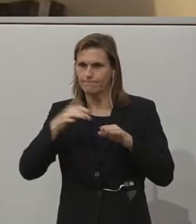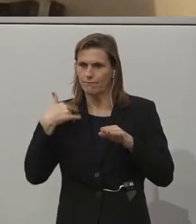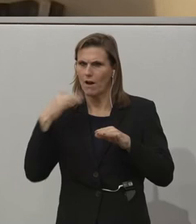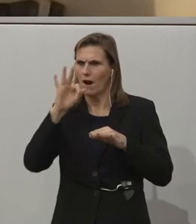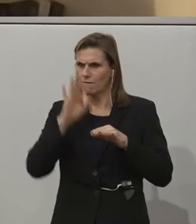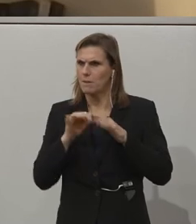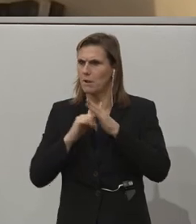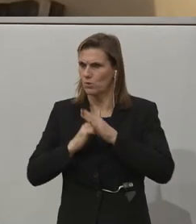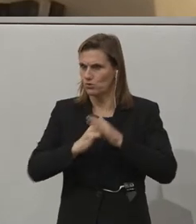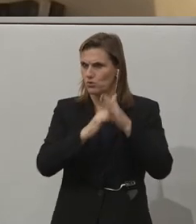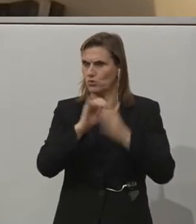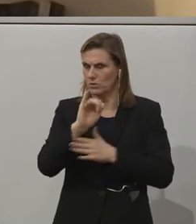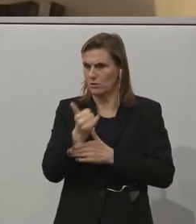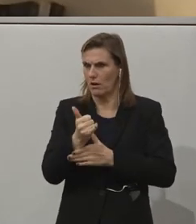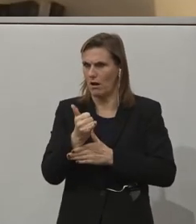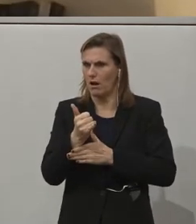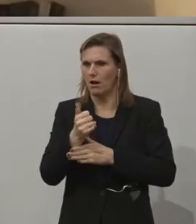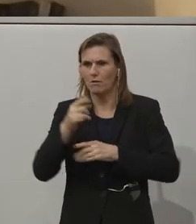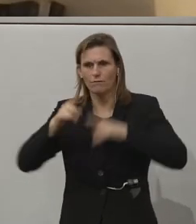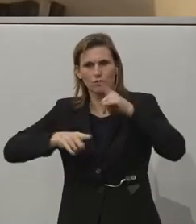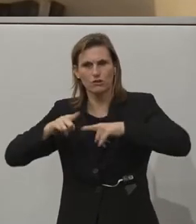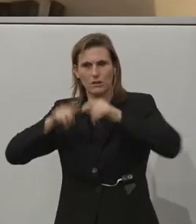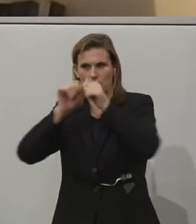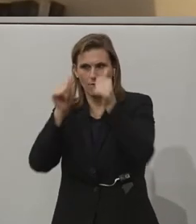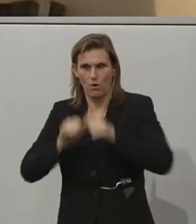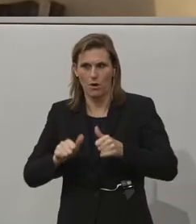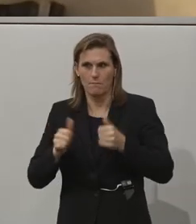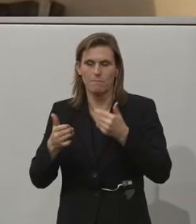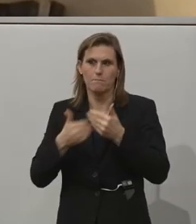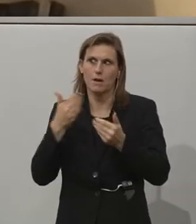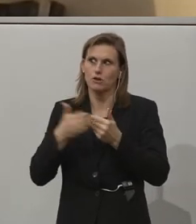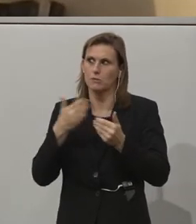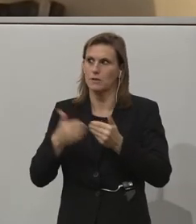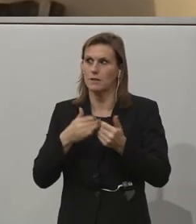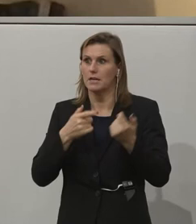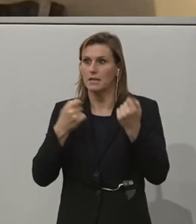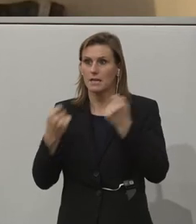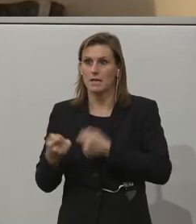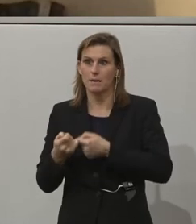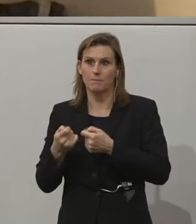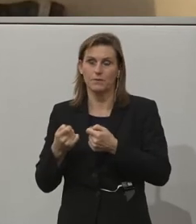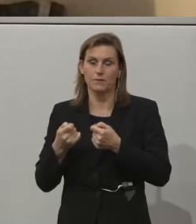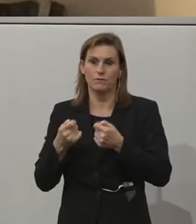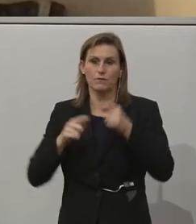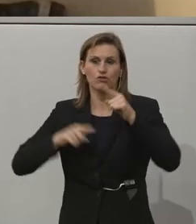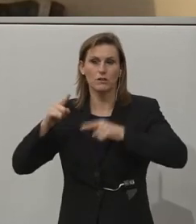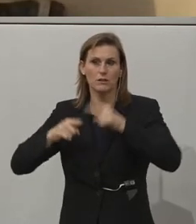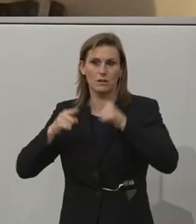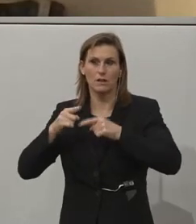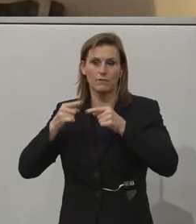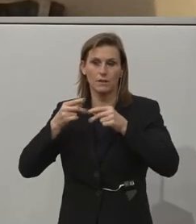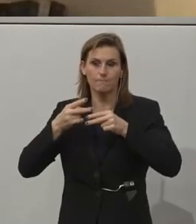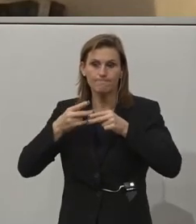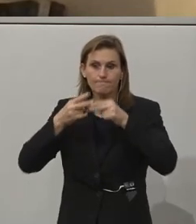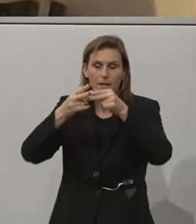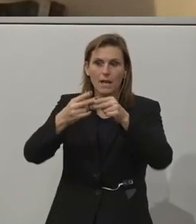are various aspects of startup programs that we have been able to access and grow because of as